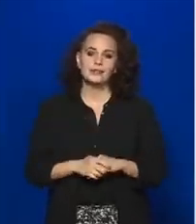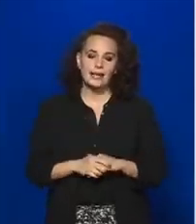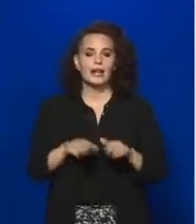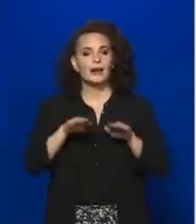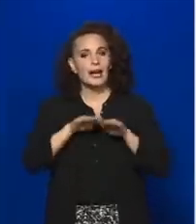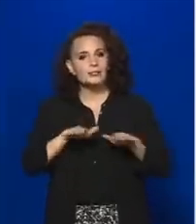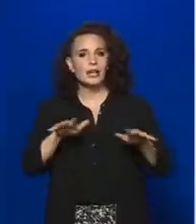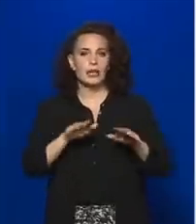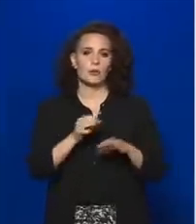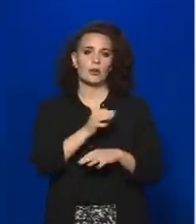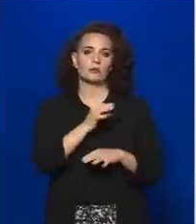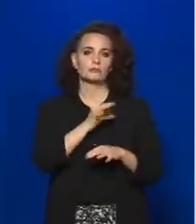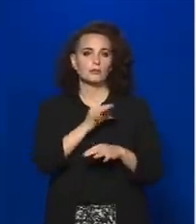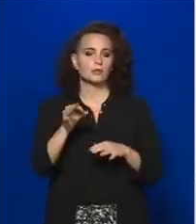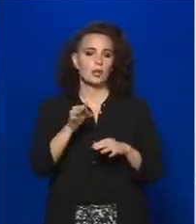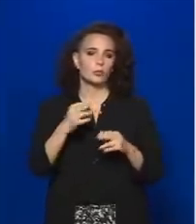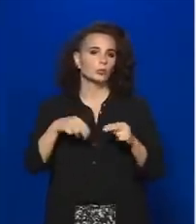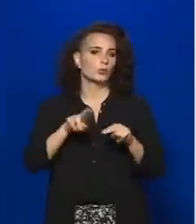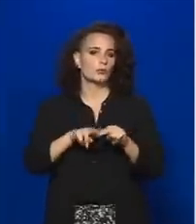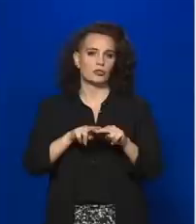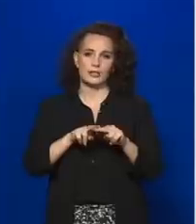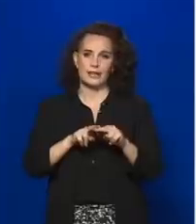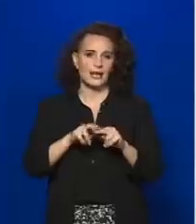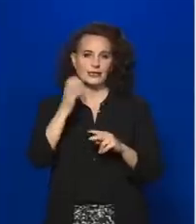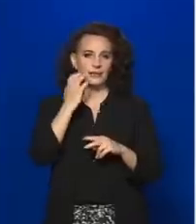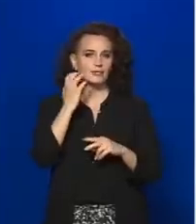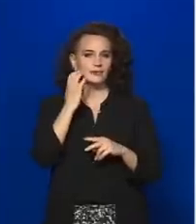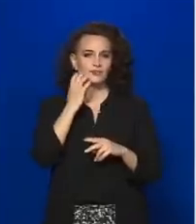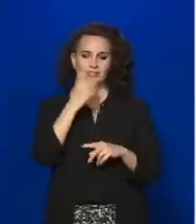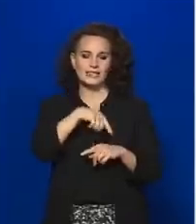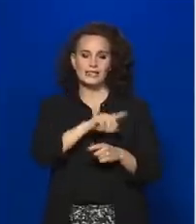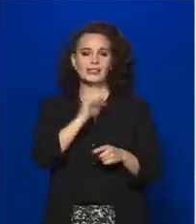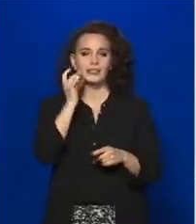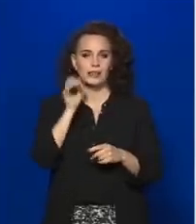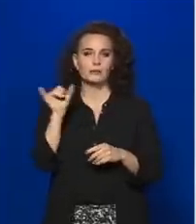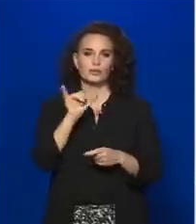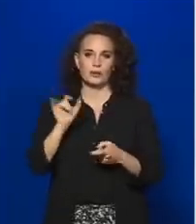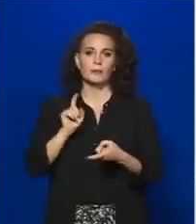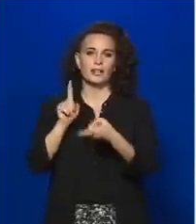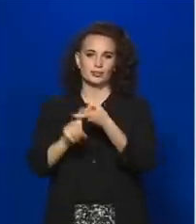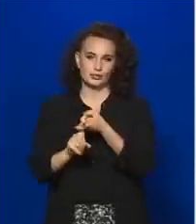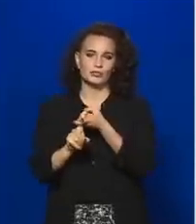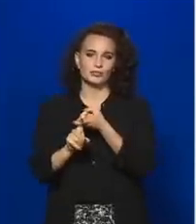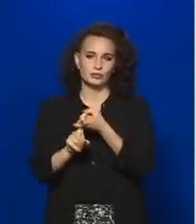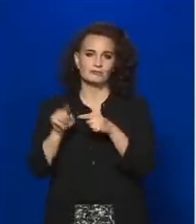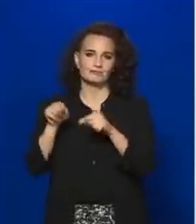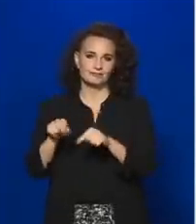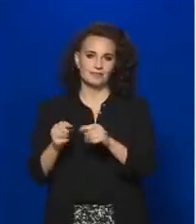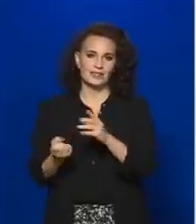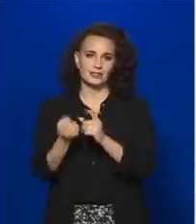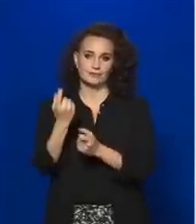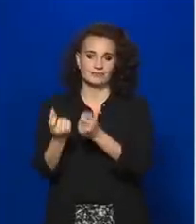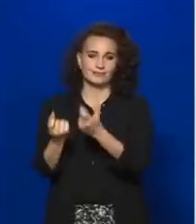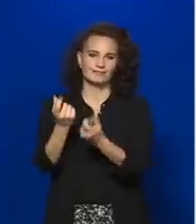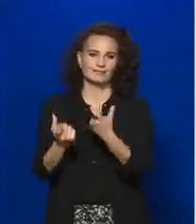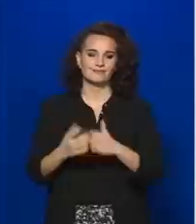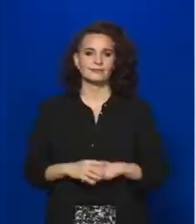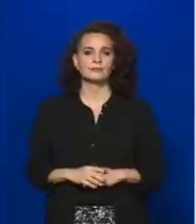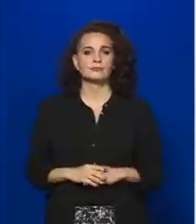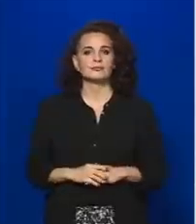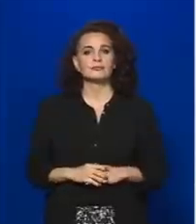többségében ez nem a vidéki megyékben, hanem a fővárosban történt, és azt is látjuk, hogy